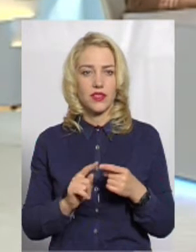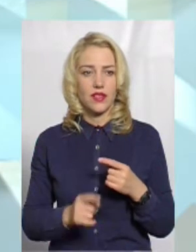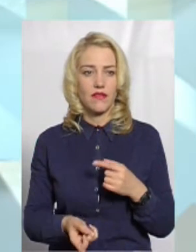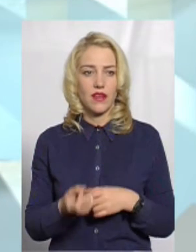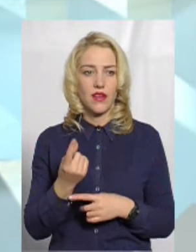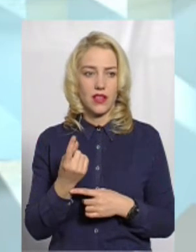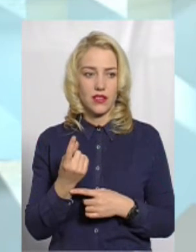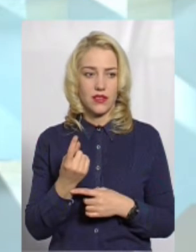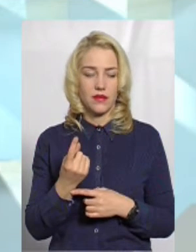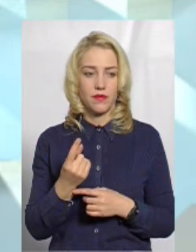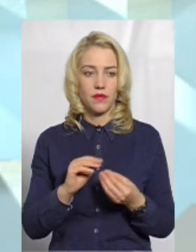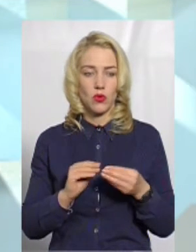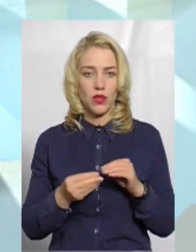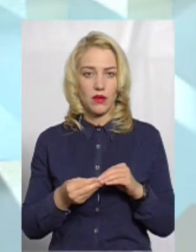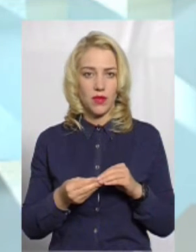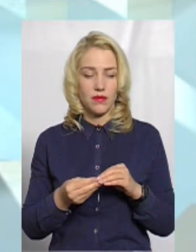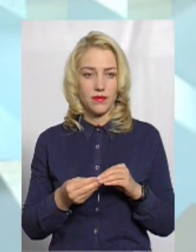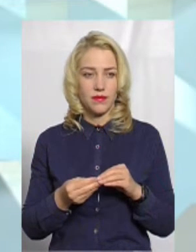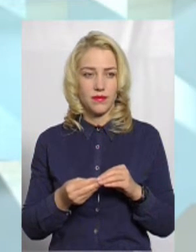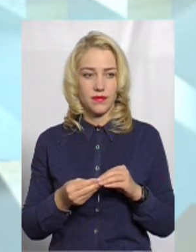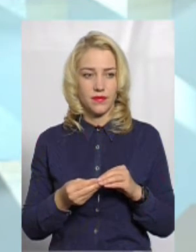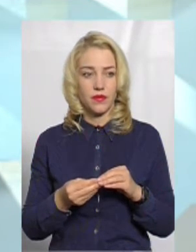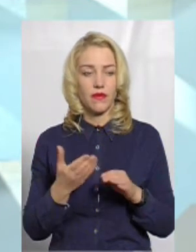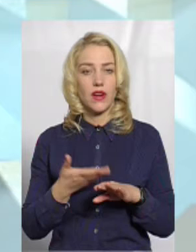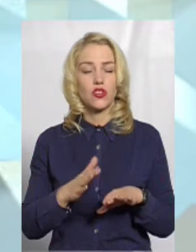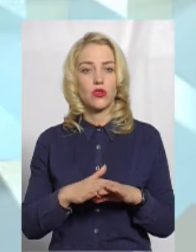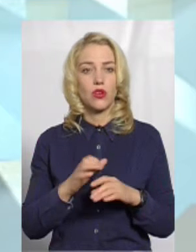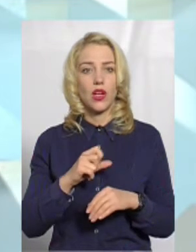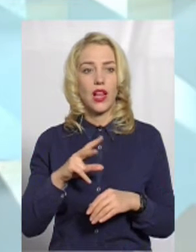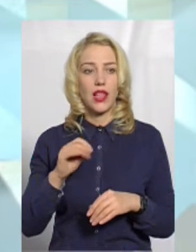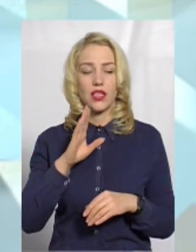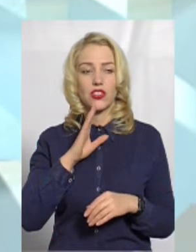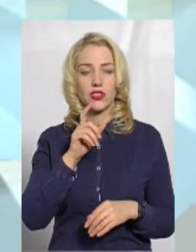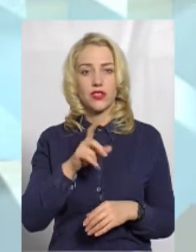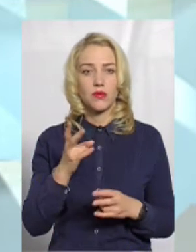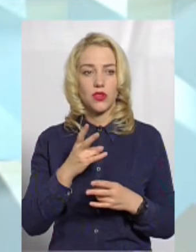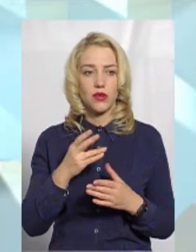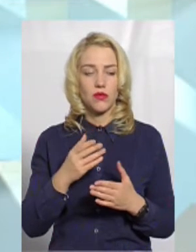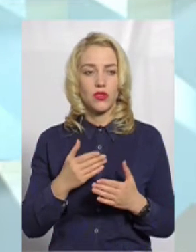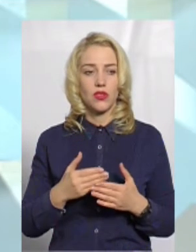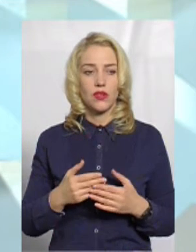проблема. Важко. Але жінці потрібно